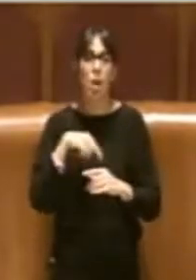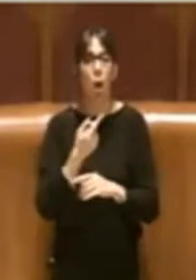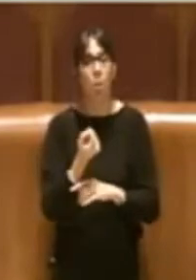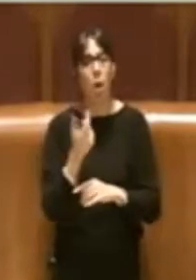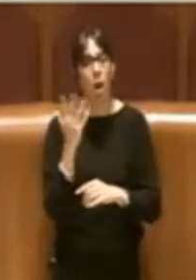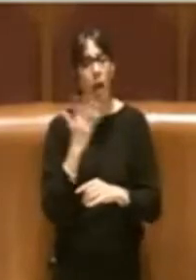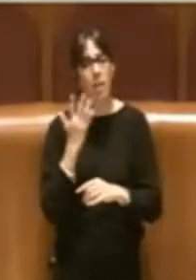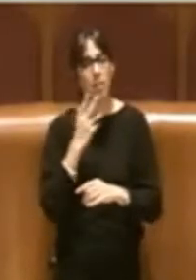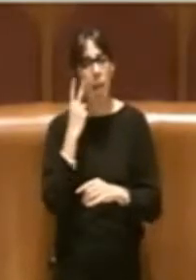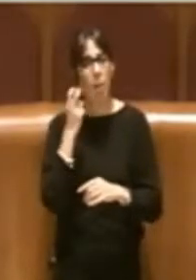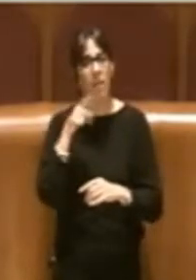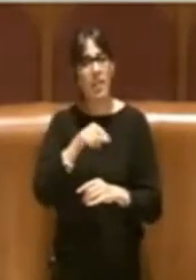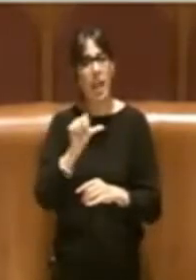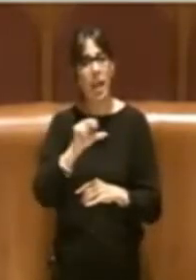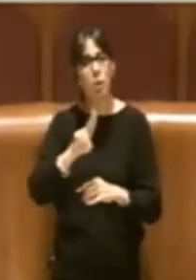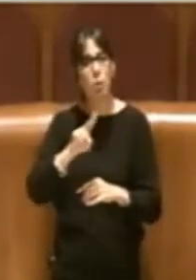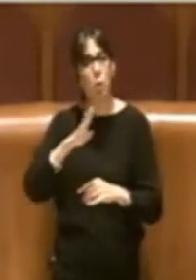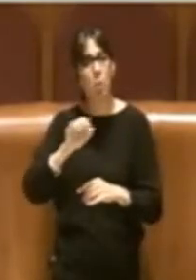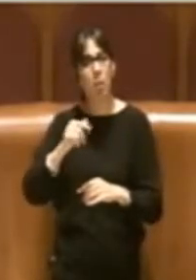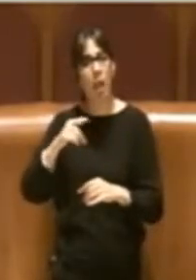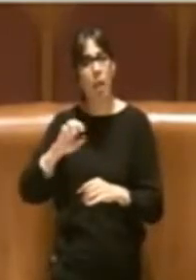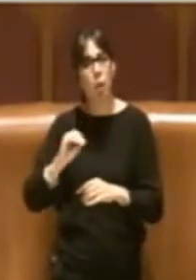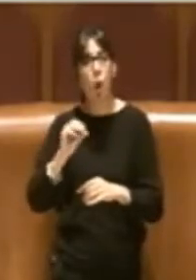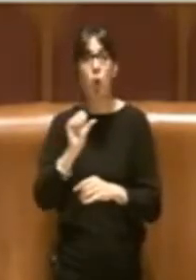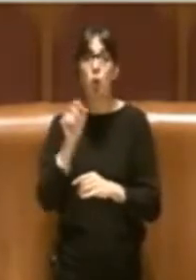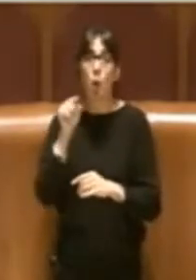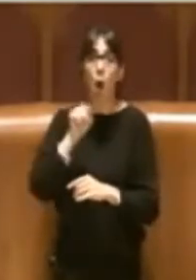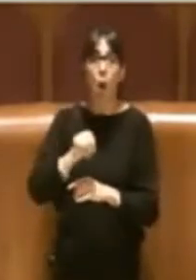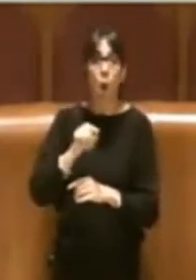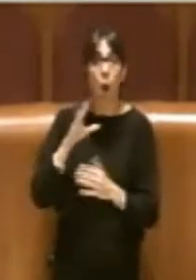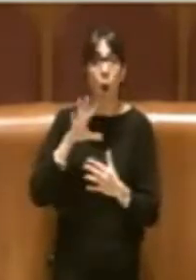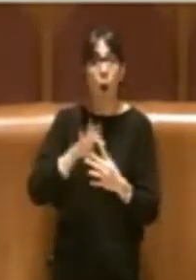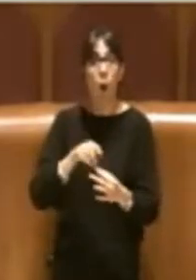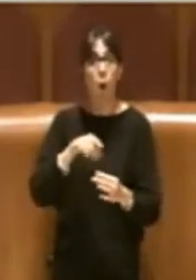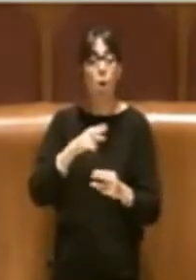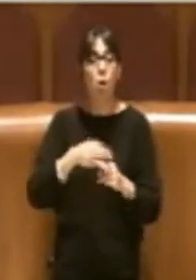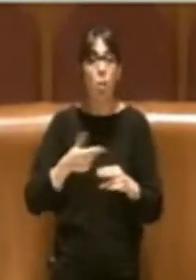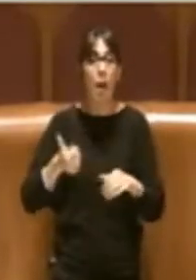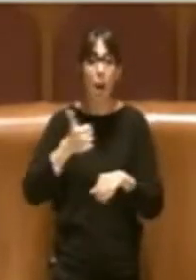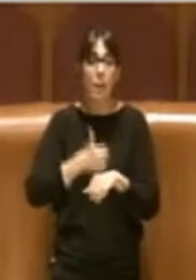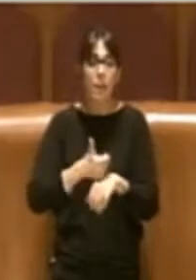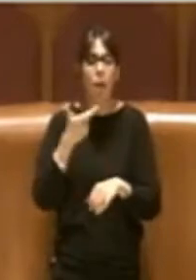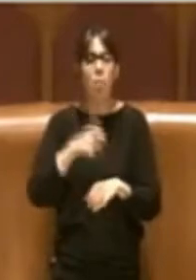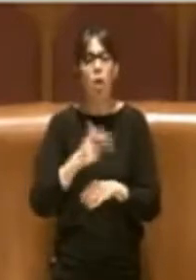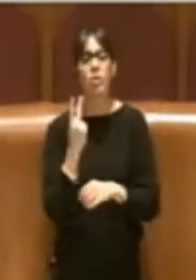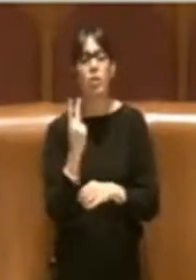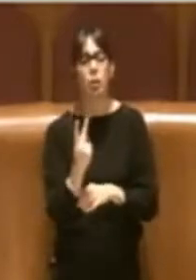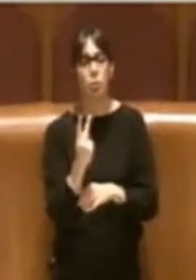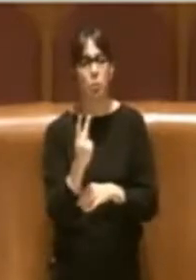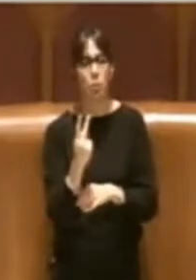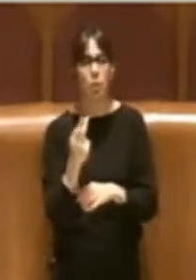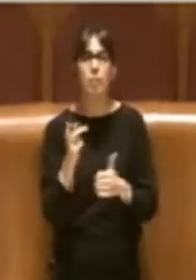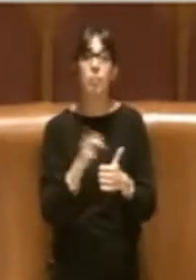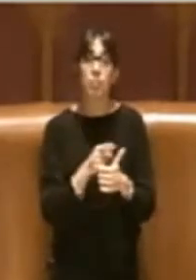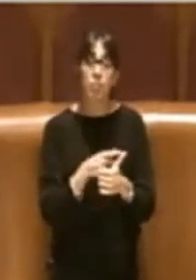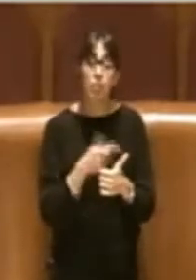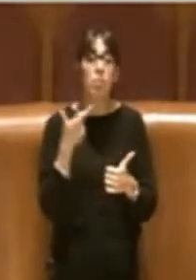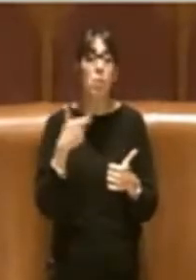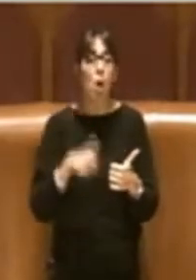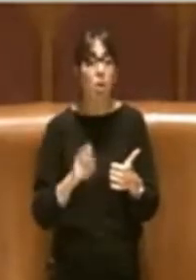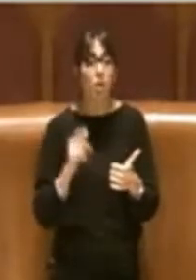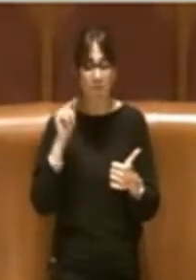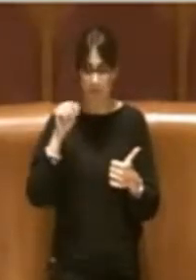di solo Roma Capitale per due ragioni specifiche. Uno perché ad oggi ci sono anche